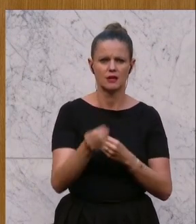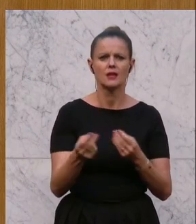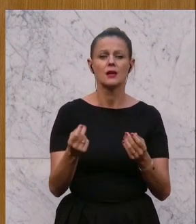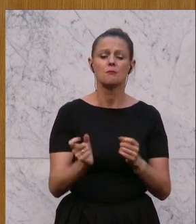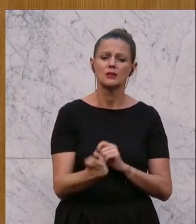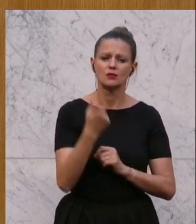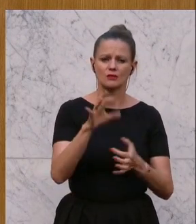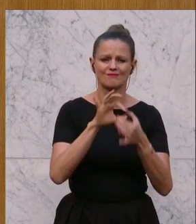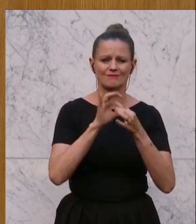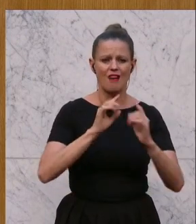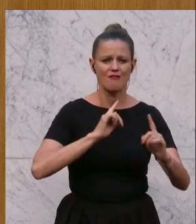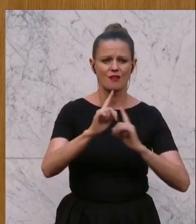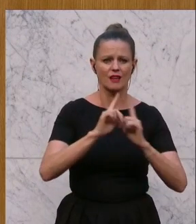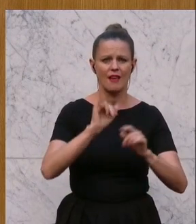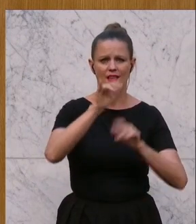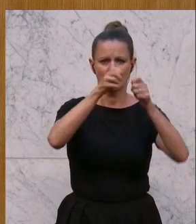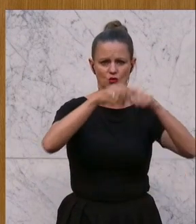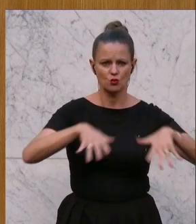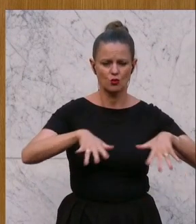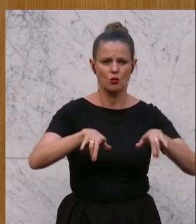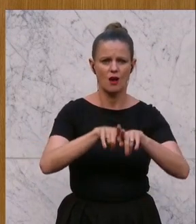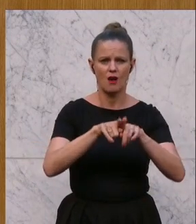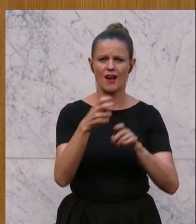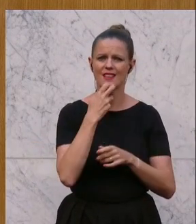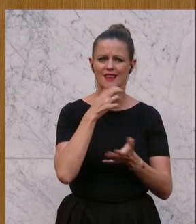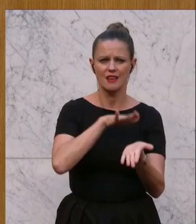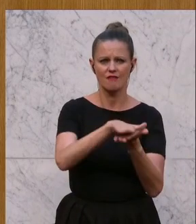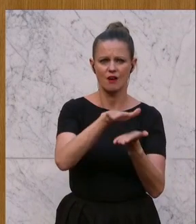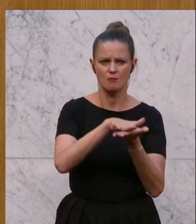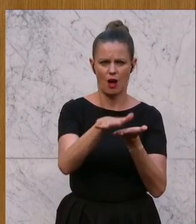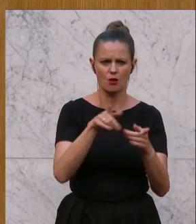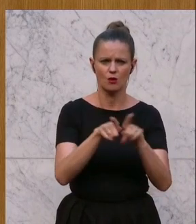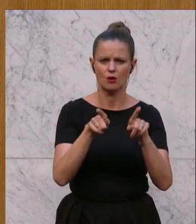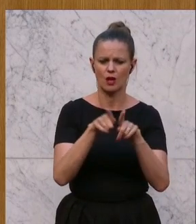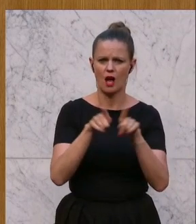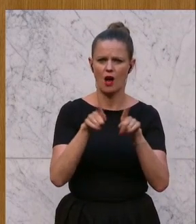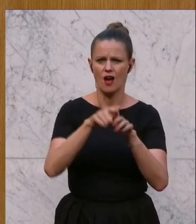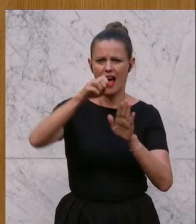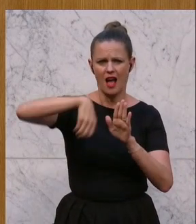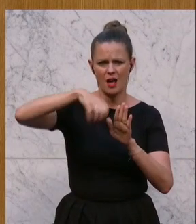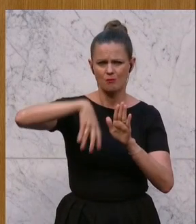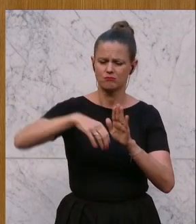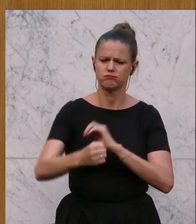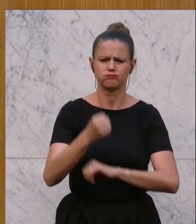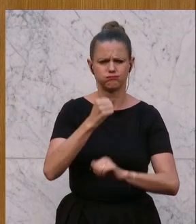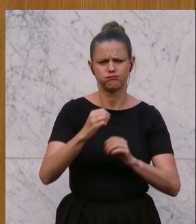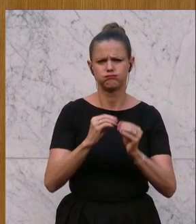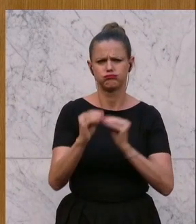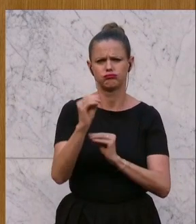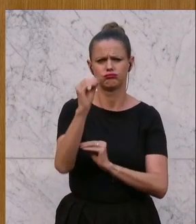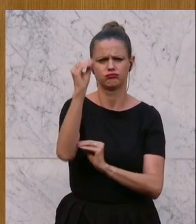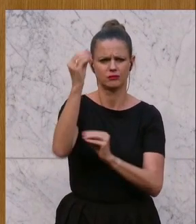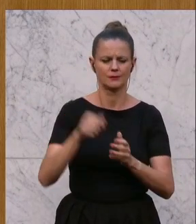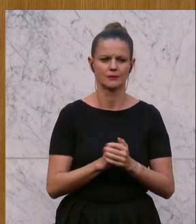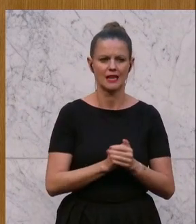Verkehrsbereich, im Bereich Infrastruktur ist auch der Energieverbrauch und damit auch die Treibhausgase stark gestiegen. Bei